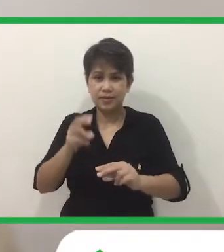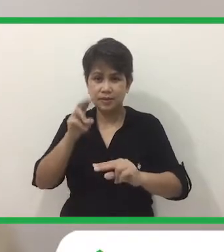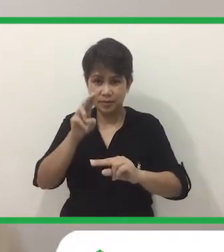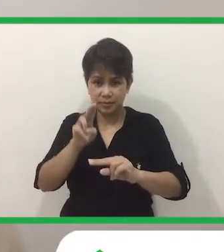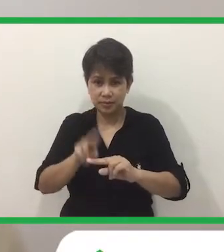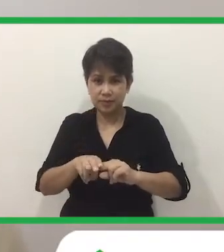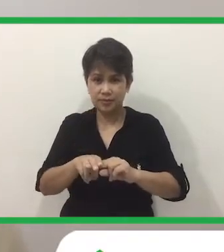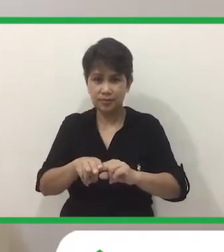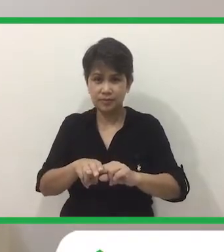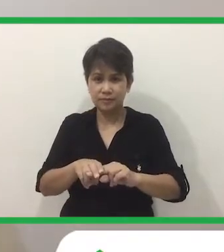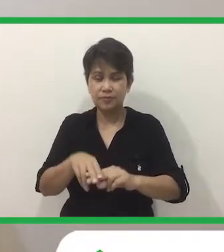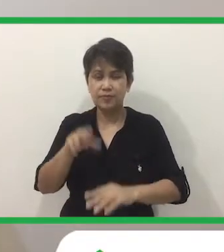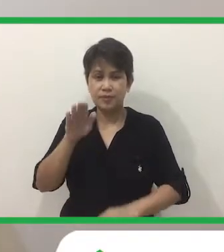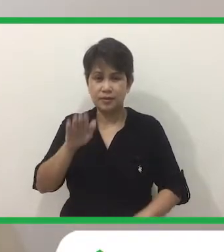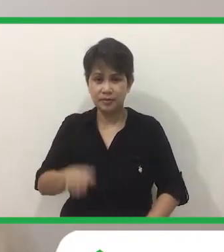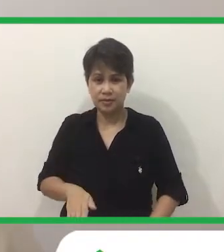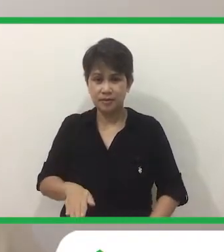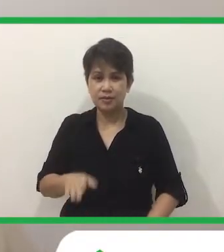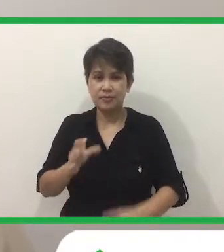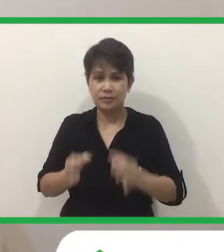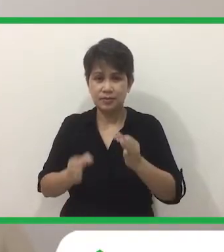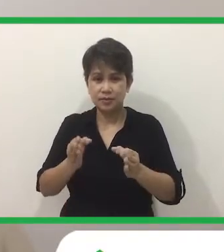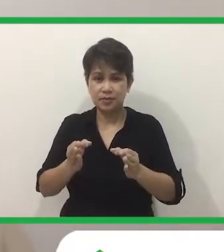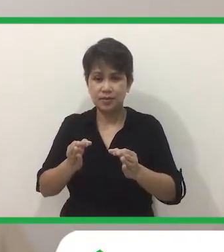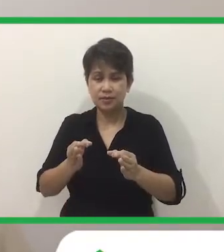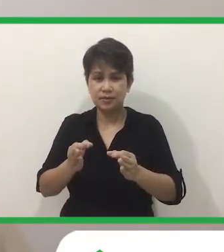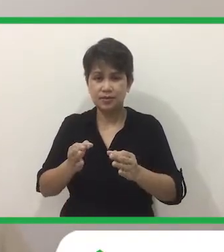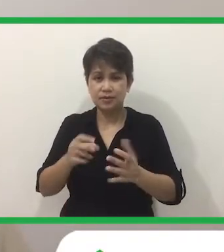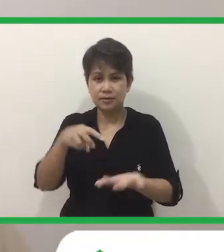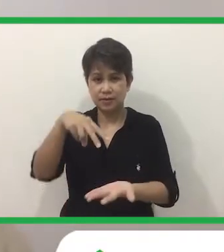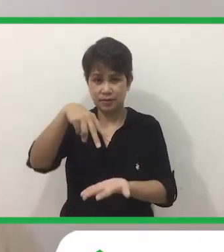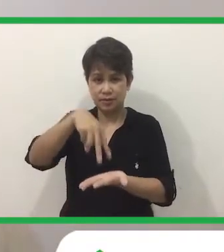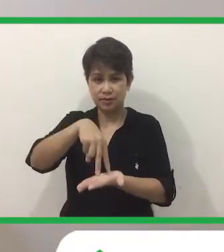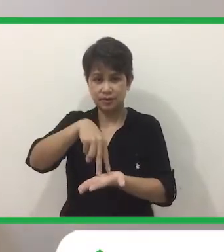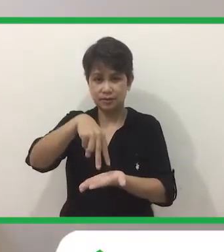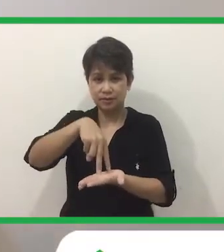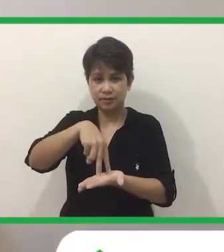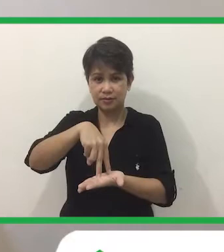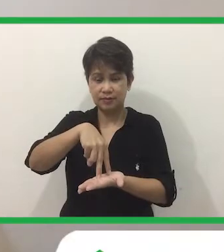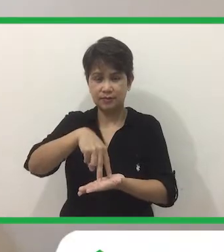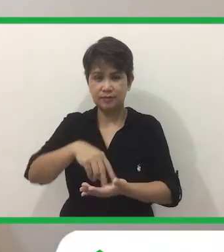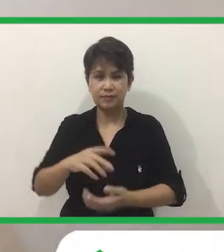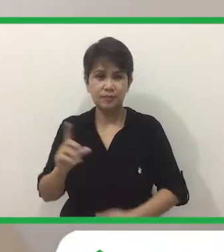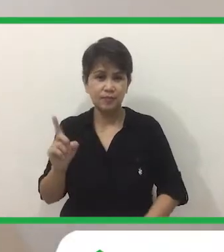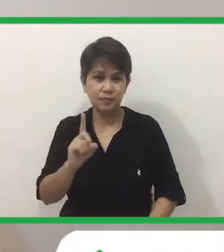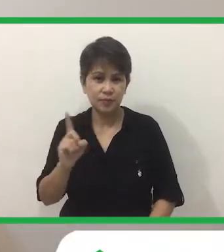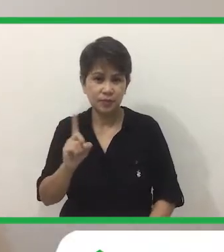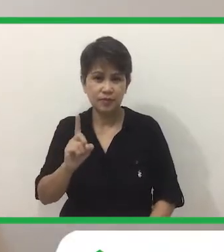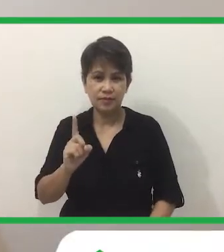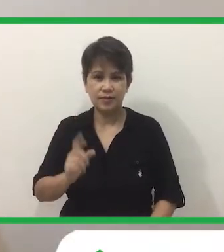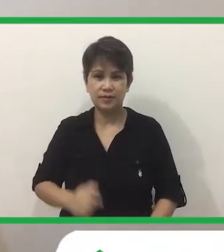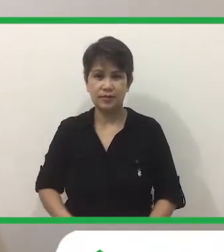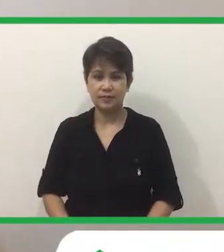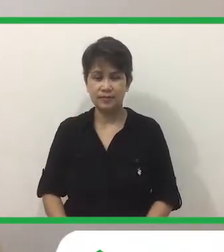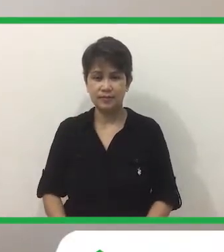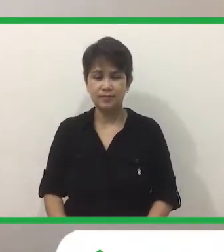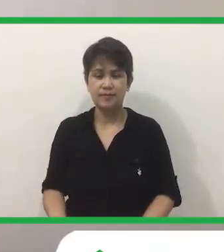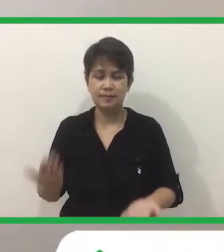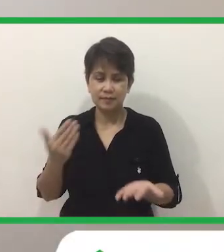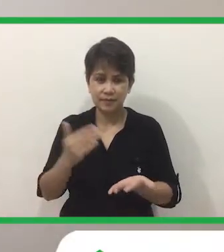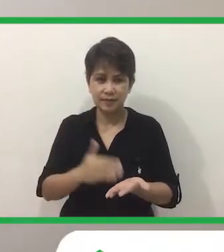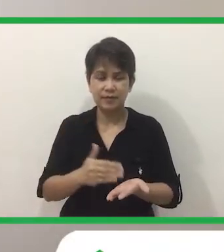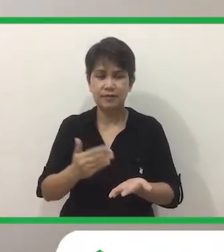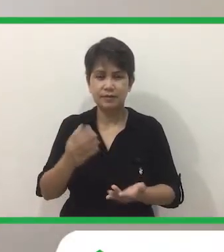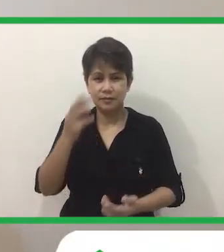nakaupo, mababa kapag nakatayo. Ano ito? O,